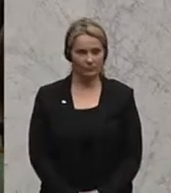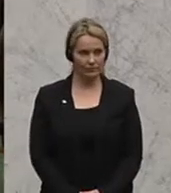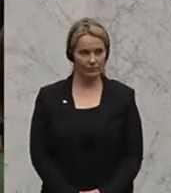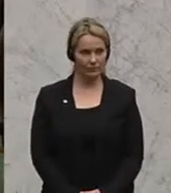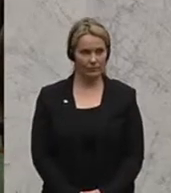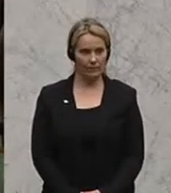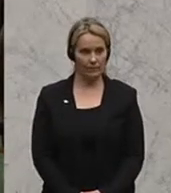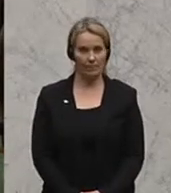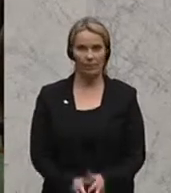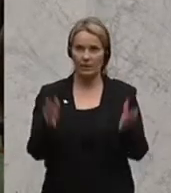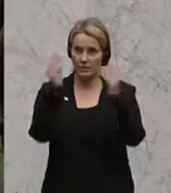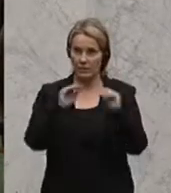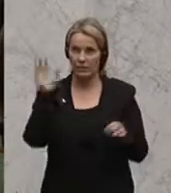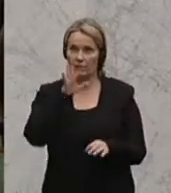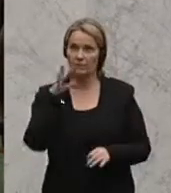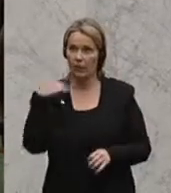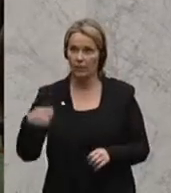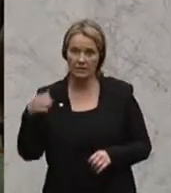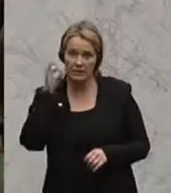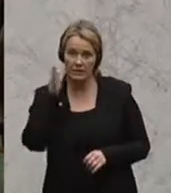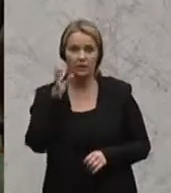Familienangehörigen erschweren, die betroffenen Opfer aufzuspüren.